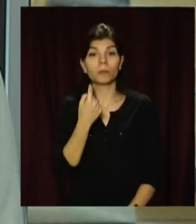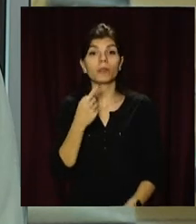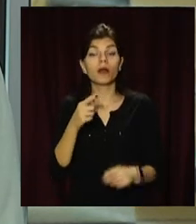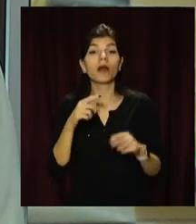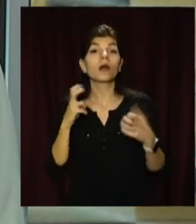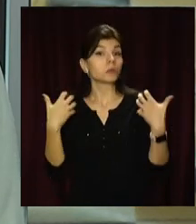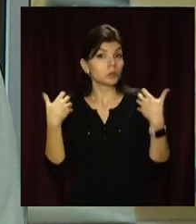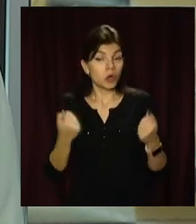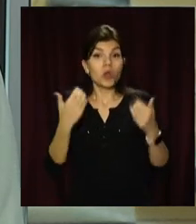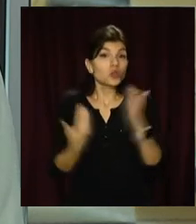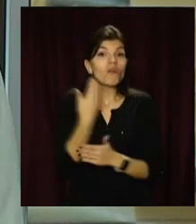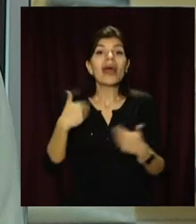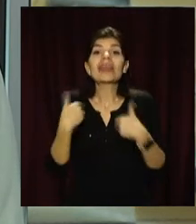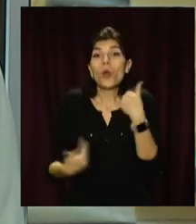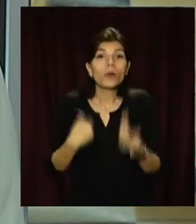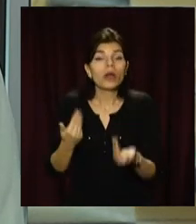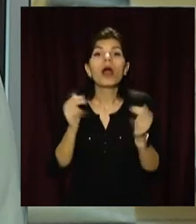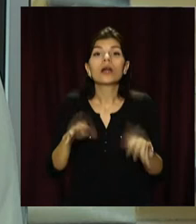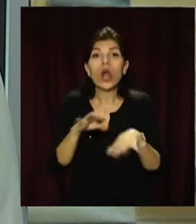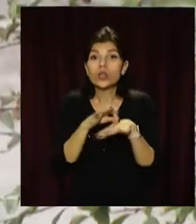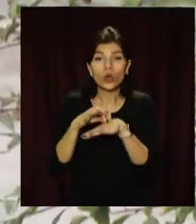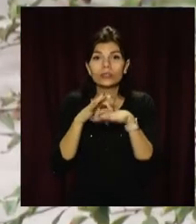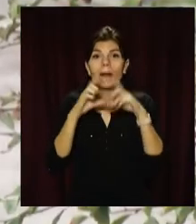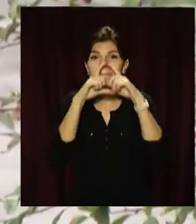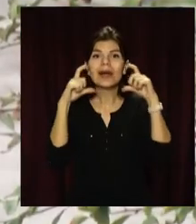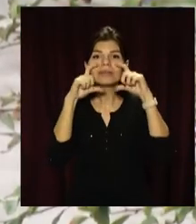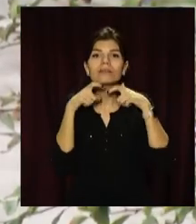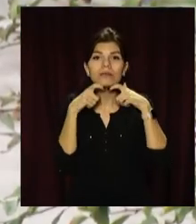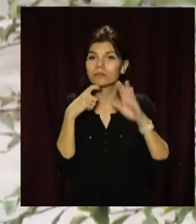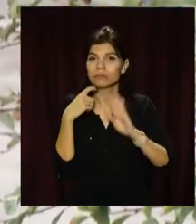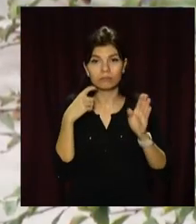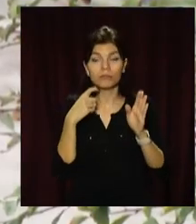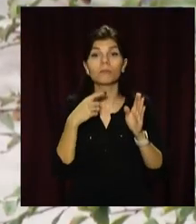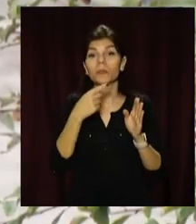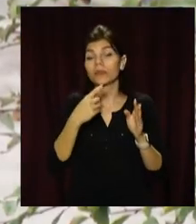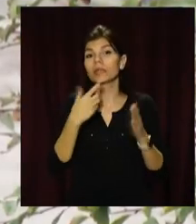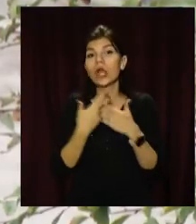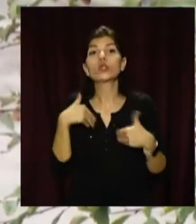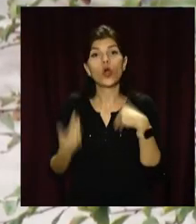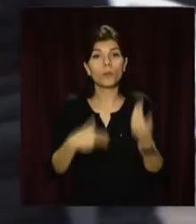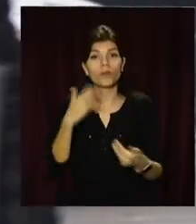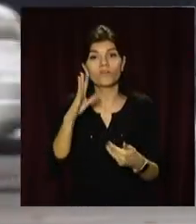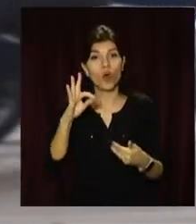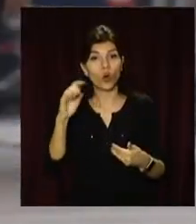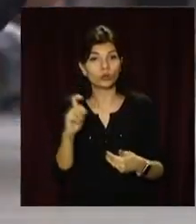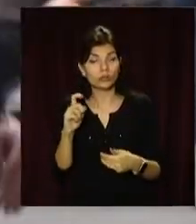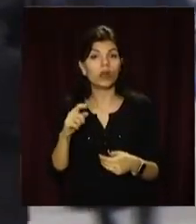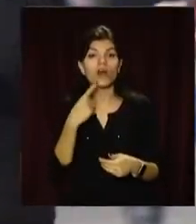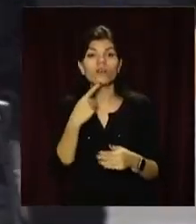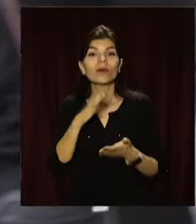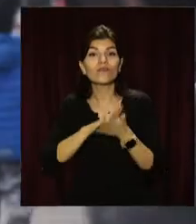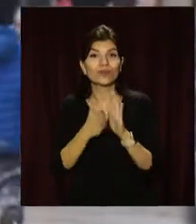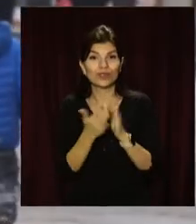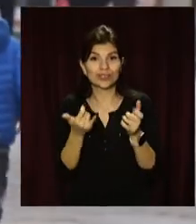'я оновила рекомендації, як носити захисні маски. Про це свідчать опубліковані керівні рекомендації ВООЗ. Зокрема, в умовах пандемії